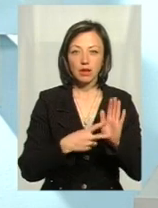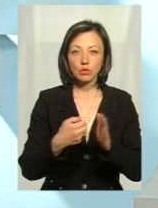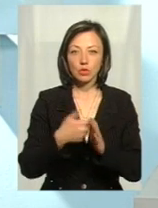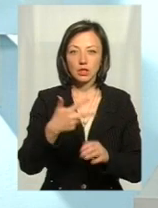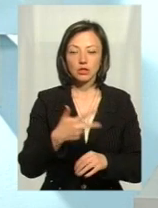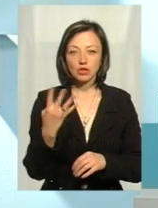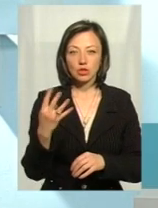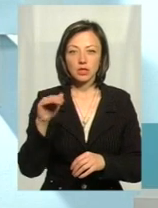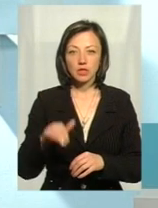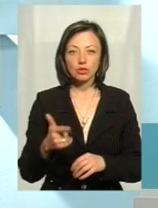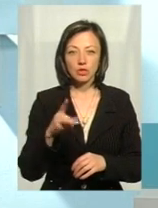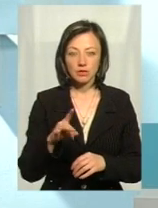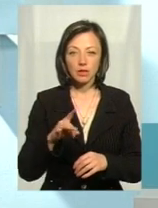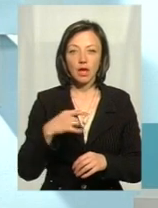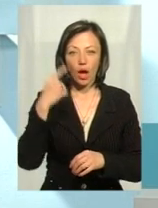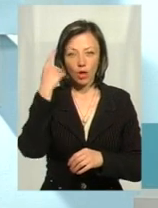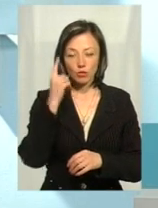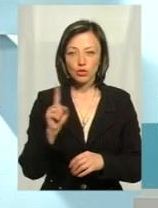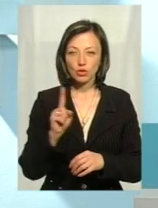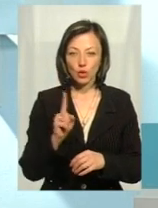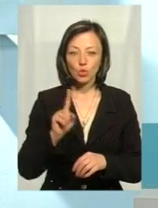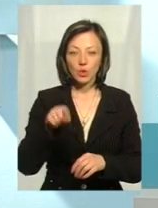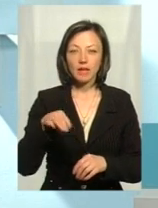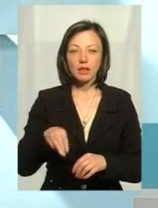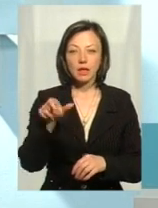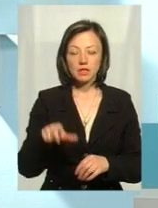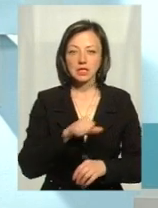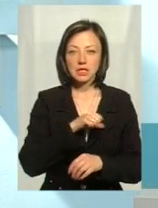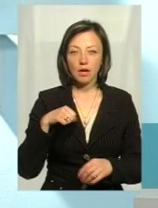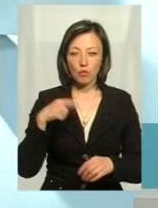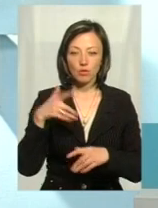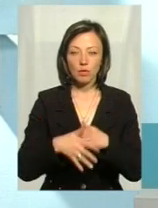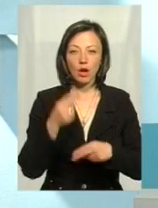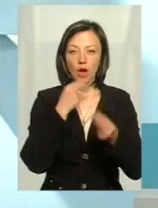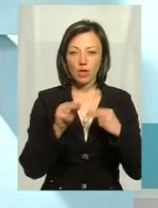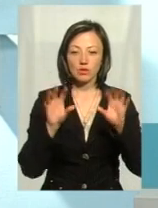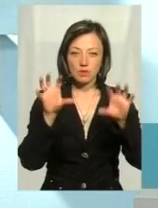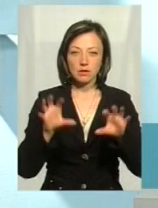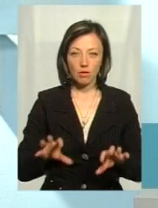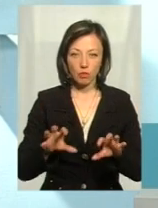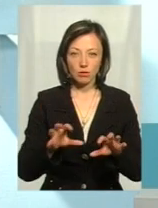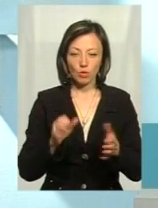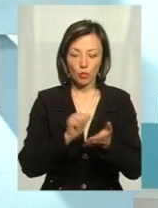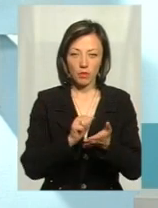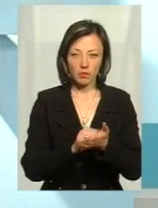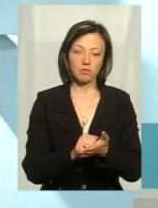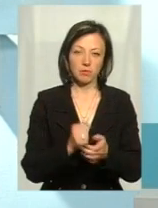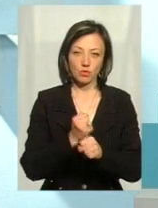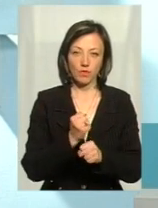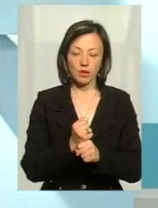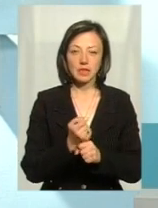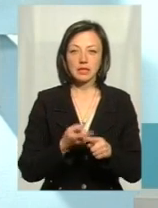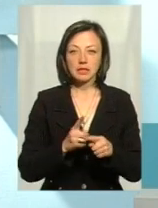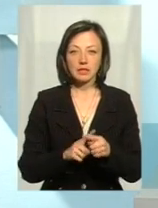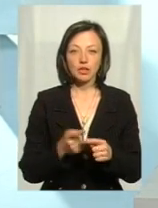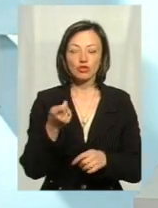34 тисяч гривень штрафу, я думаю, що тоді таксист вже сам розуміє, що йому краще легалізуватися і працювати в законному полі. Скажемо так,